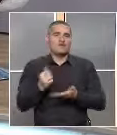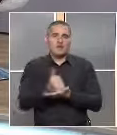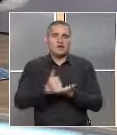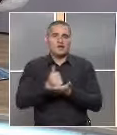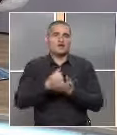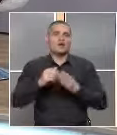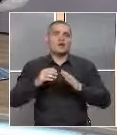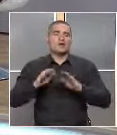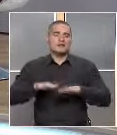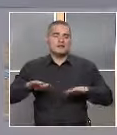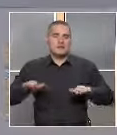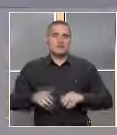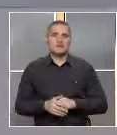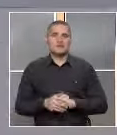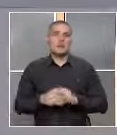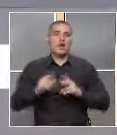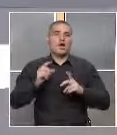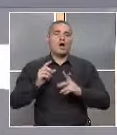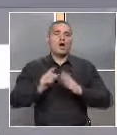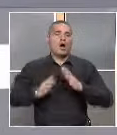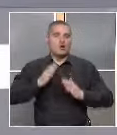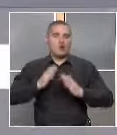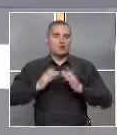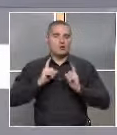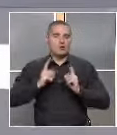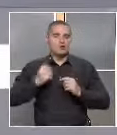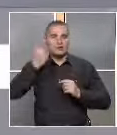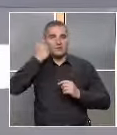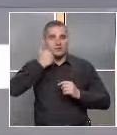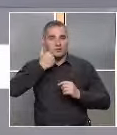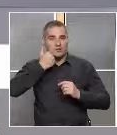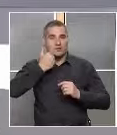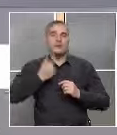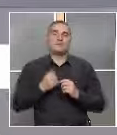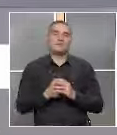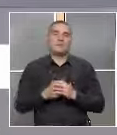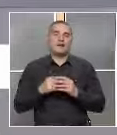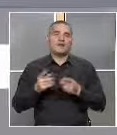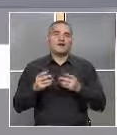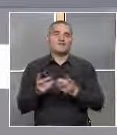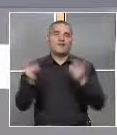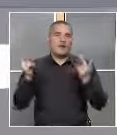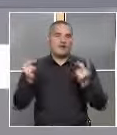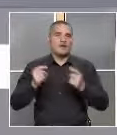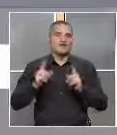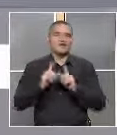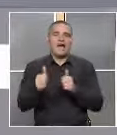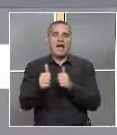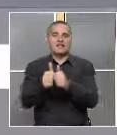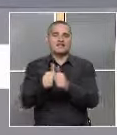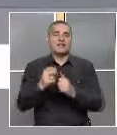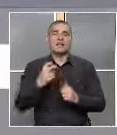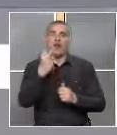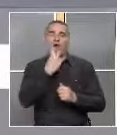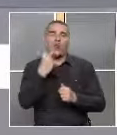провеждахте с децата? Роботите, които използваме са в ролята на асистент на